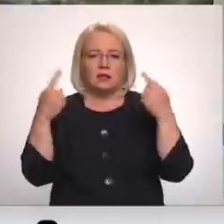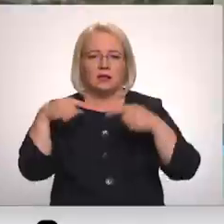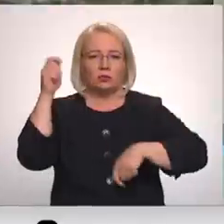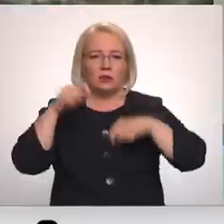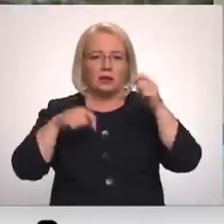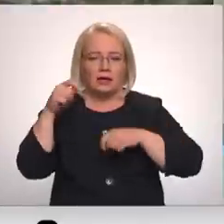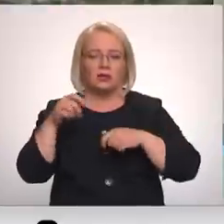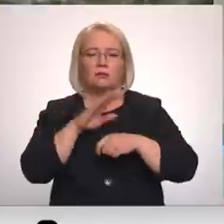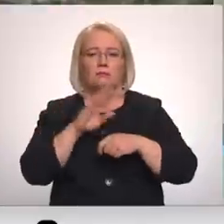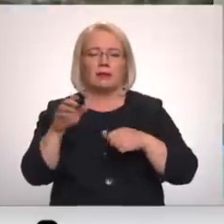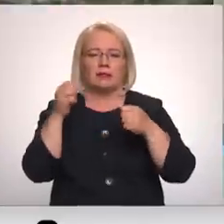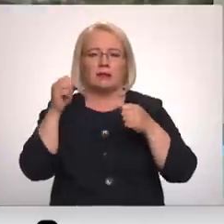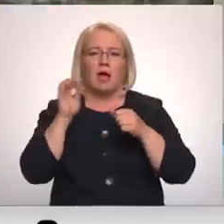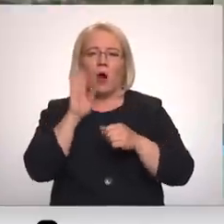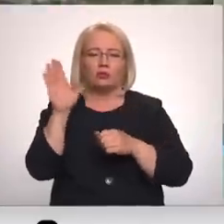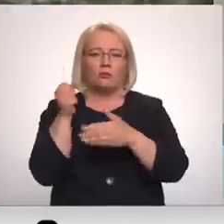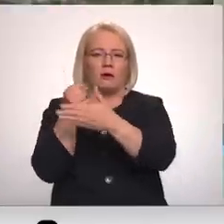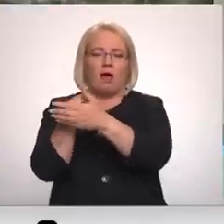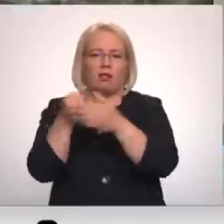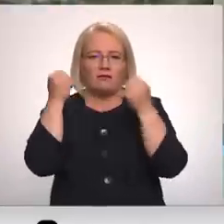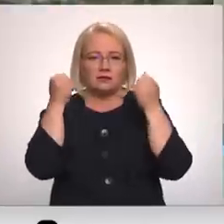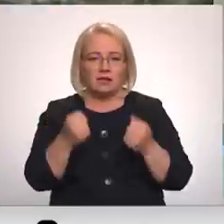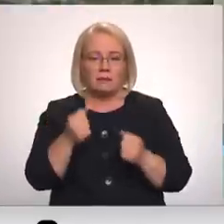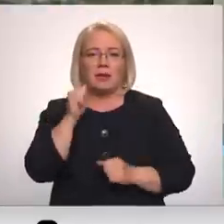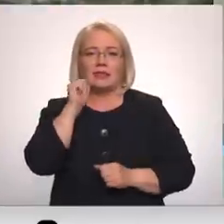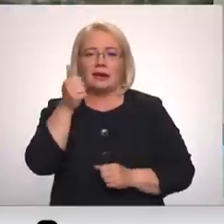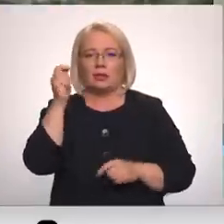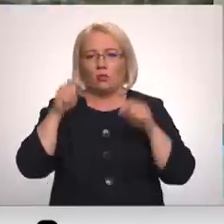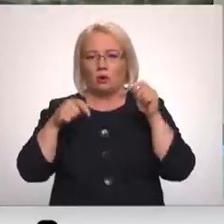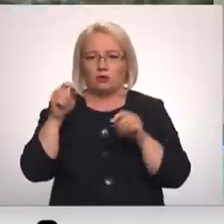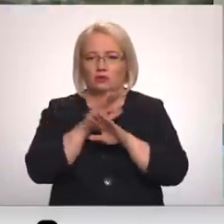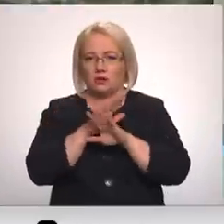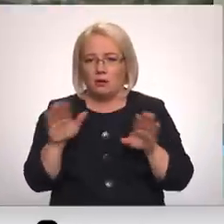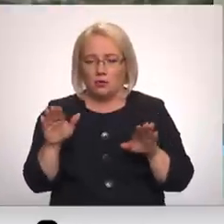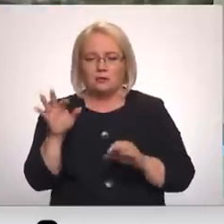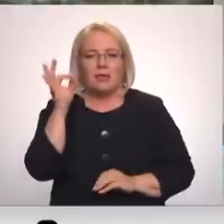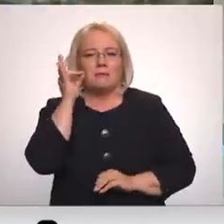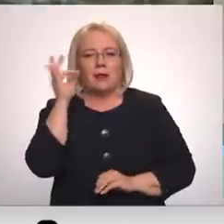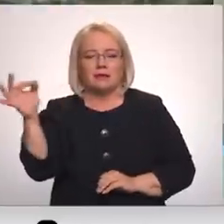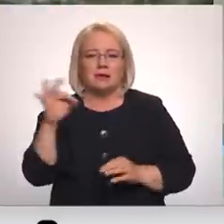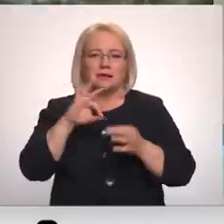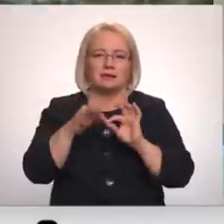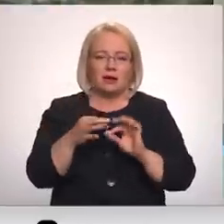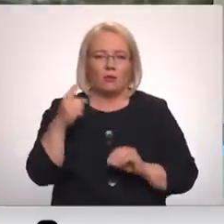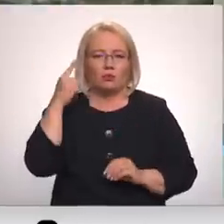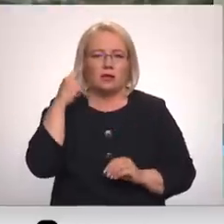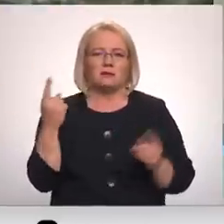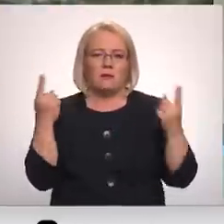bet galējos austrumos pat stipri savukārt trī dienā nokrišņus vairs neprognozē, bet, protams, precīzāk par to arī uzināsim laika ziņās. atstētiem ziņās.